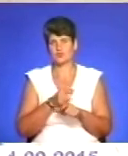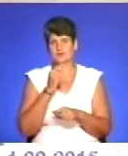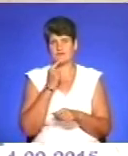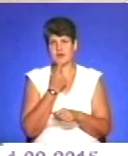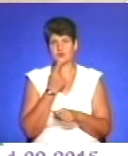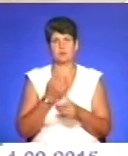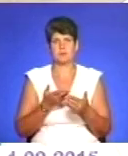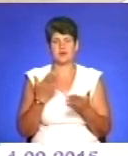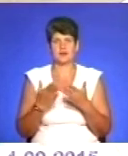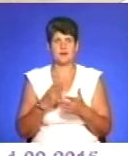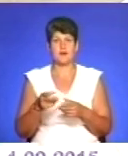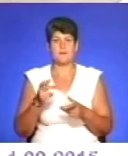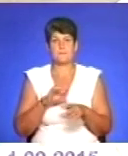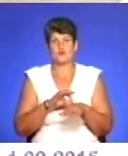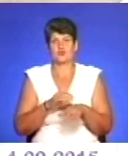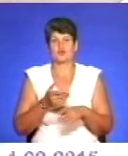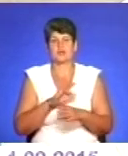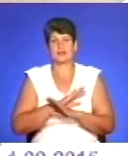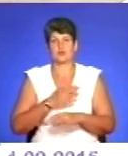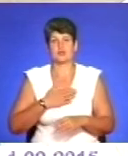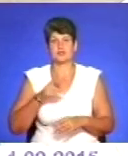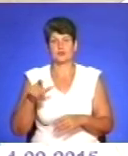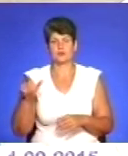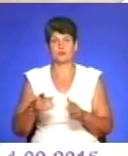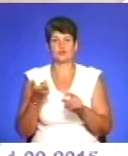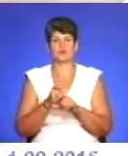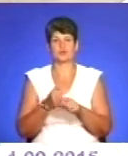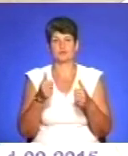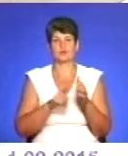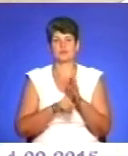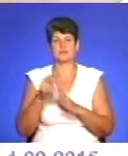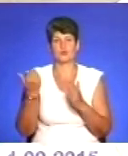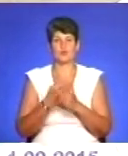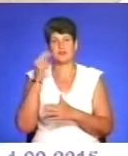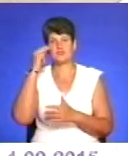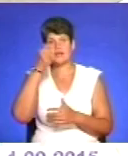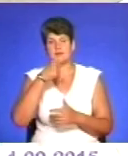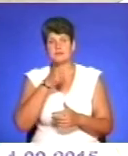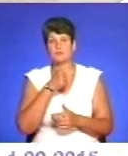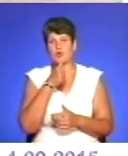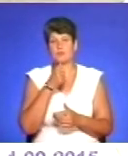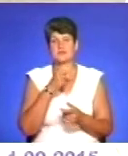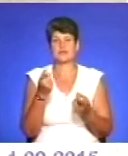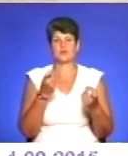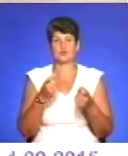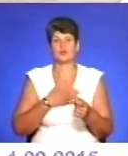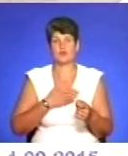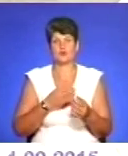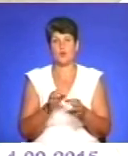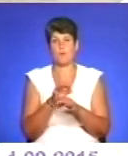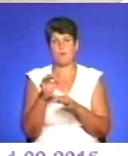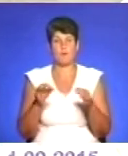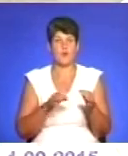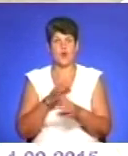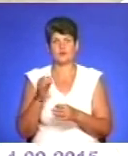прикро, і боляче, що гинуть наші люди. Дуже добре, що почався новий навчальний рік, і ми спробуємо залучити до нашого його проєкту